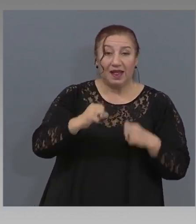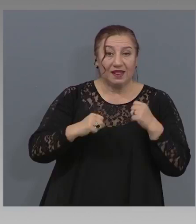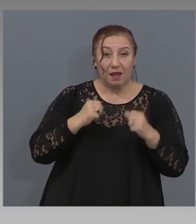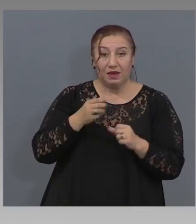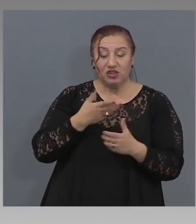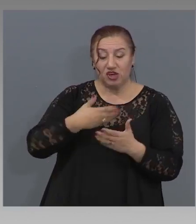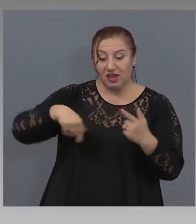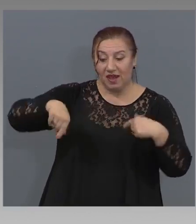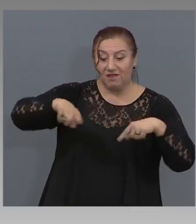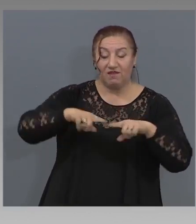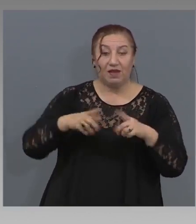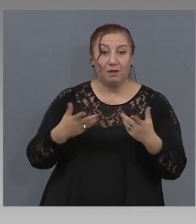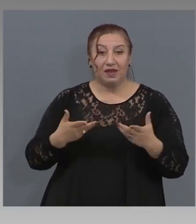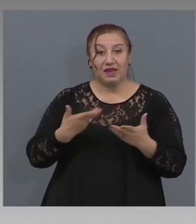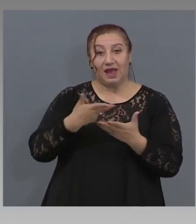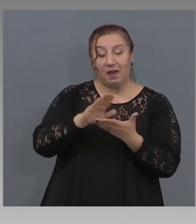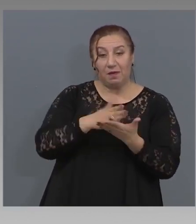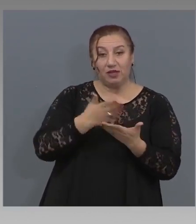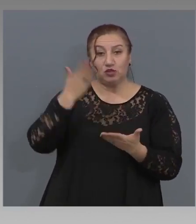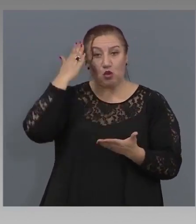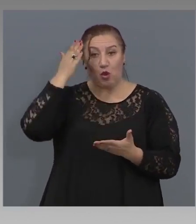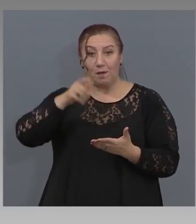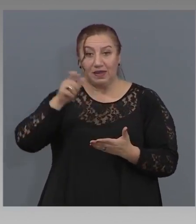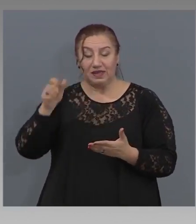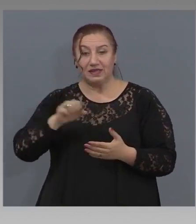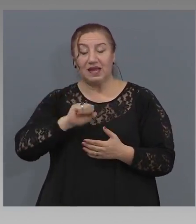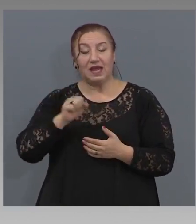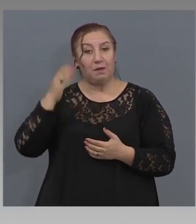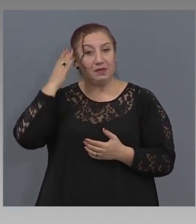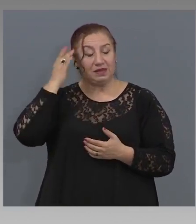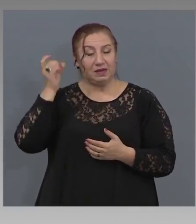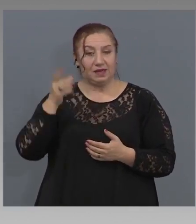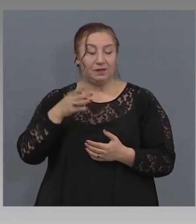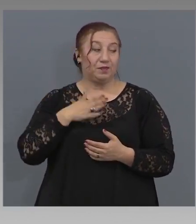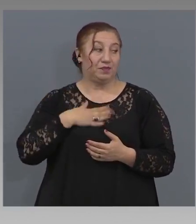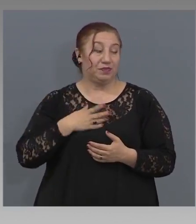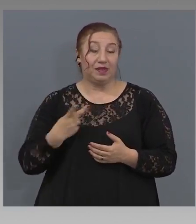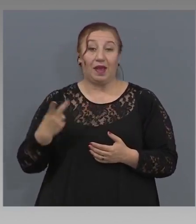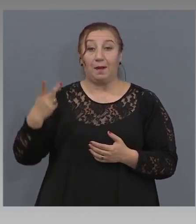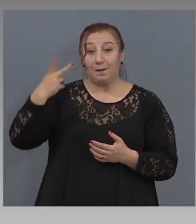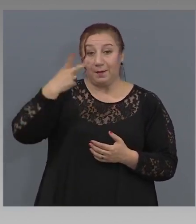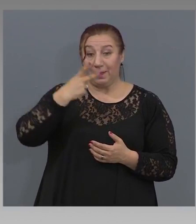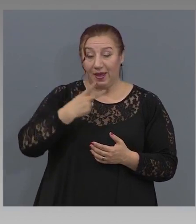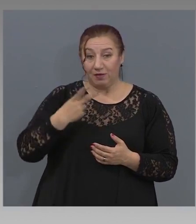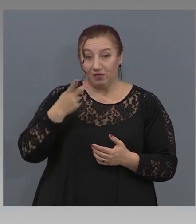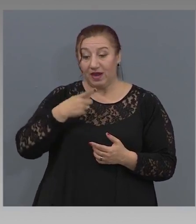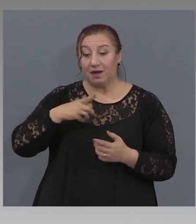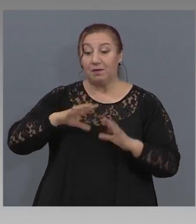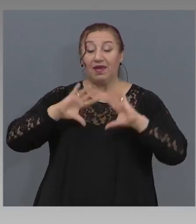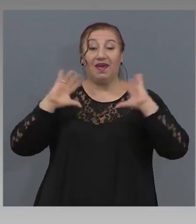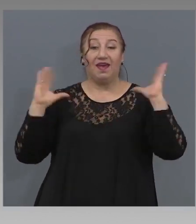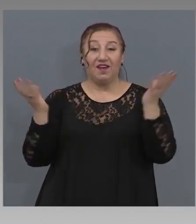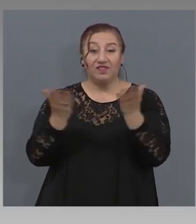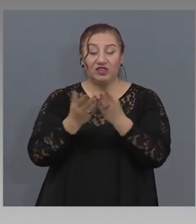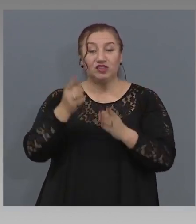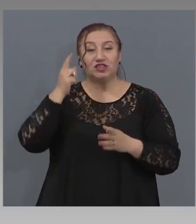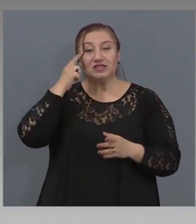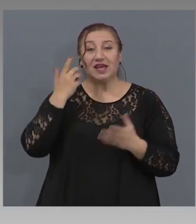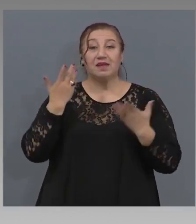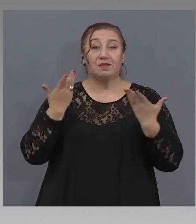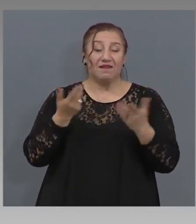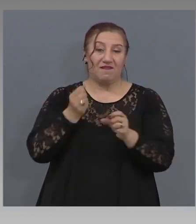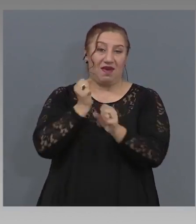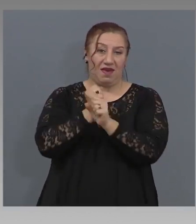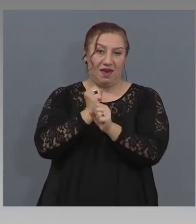министрите по тази тема и премиера? Аз пак казвам. Всички знаем каква е функцията на министра на финансите.